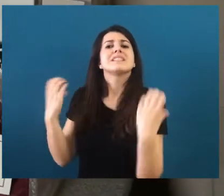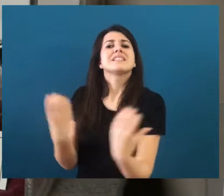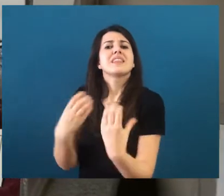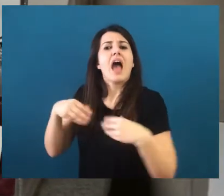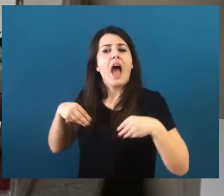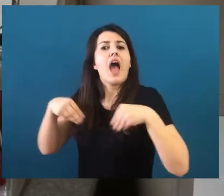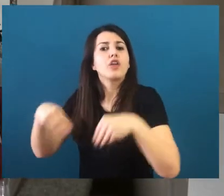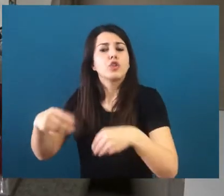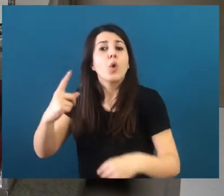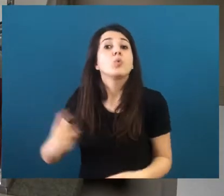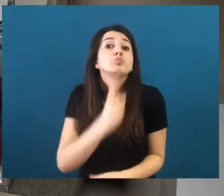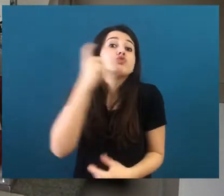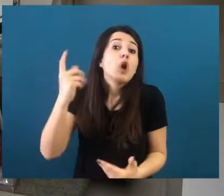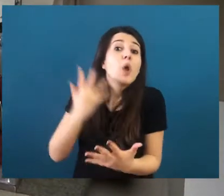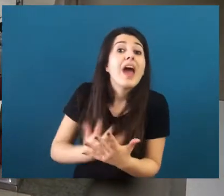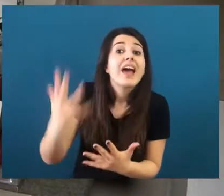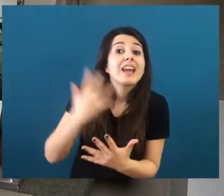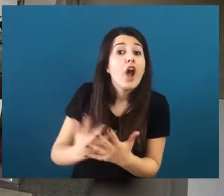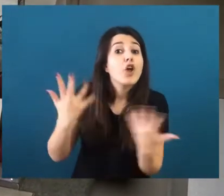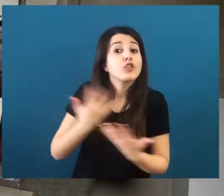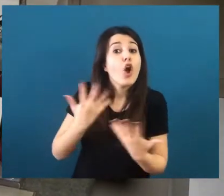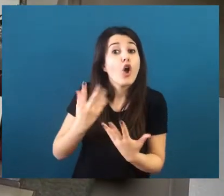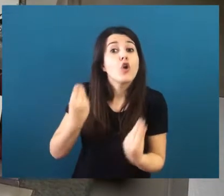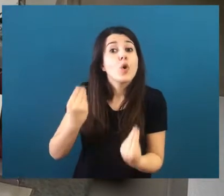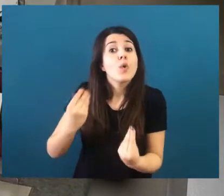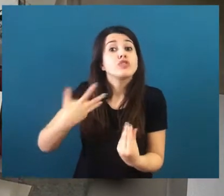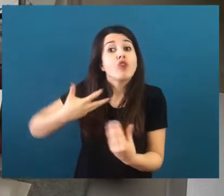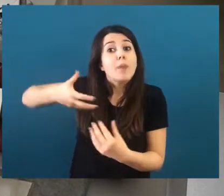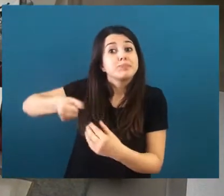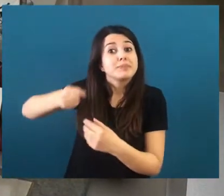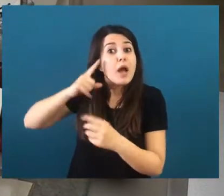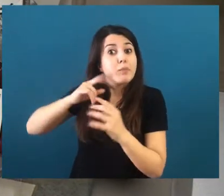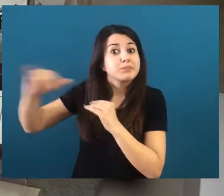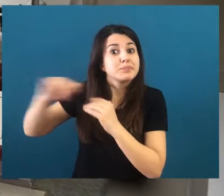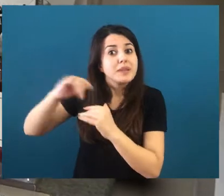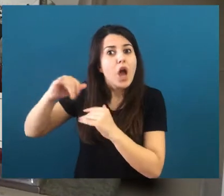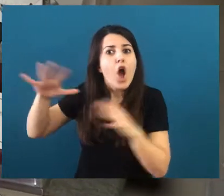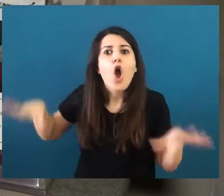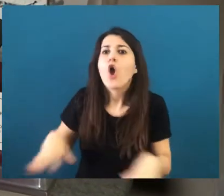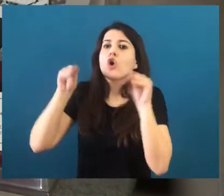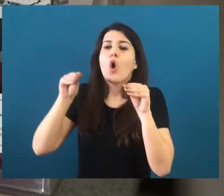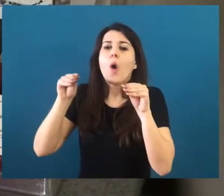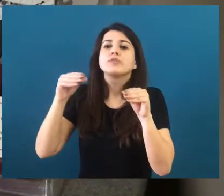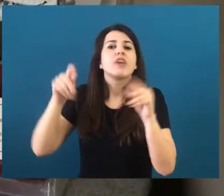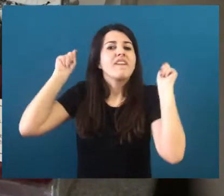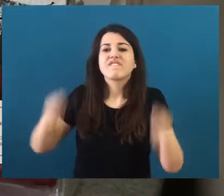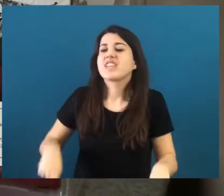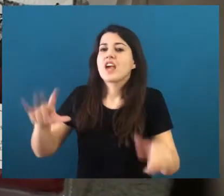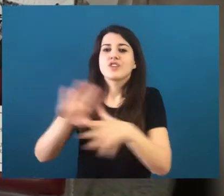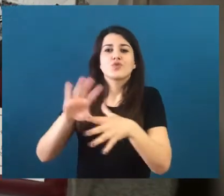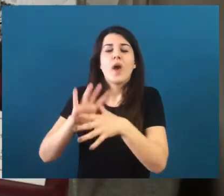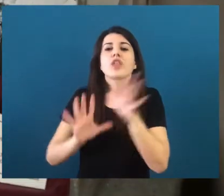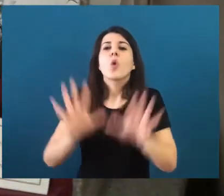e un giorno la leggenda narra che al suono della trombetta partì il famoso quarto d'ora granata.